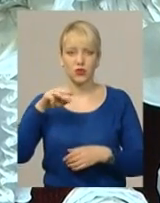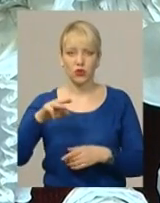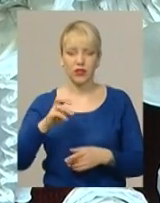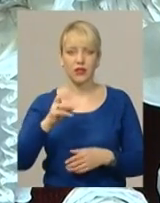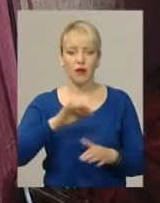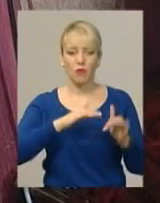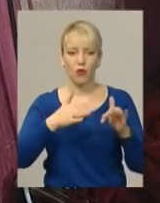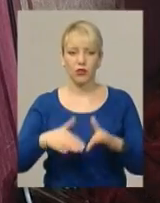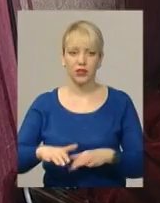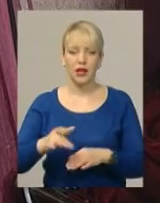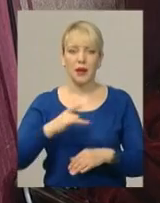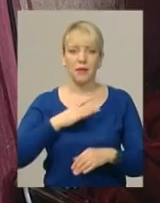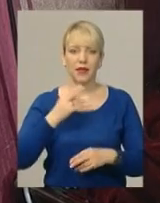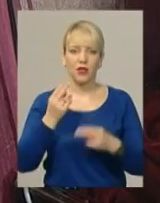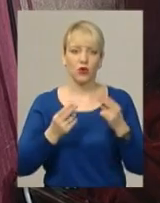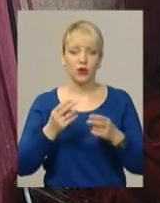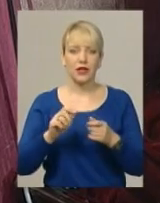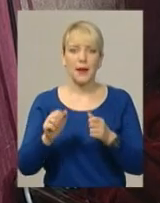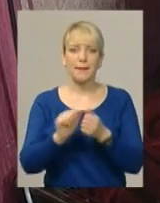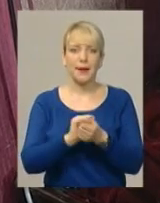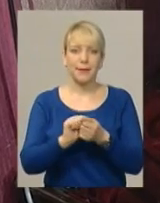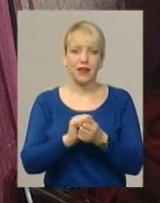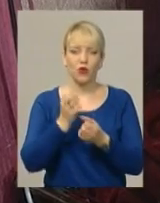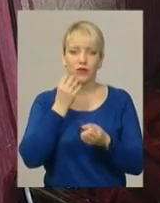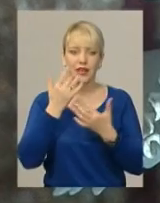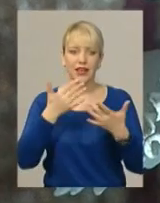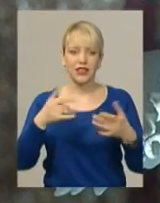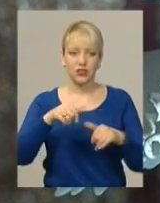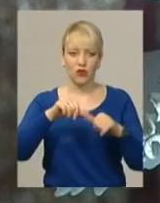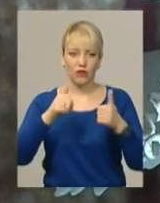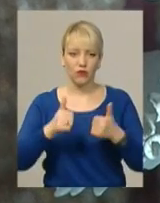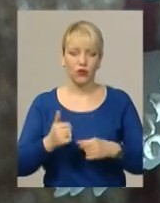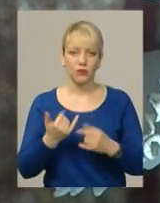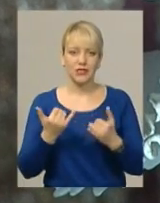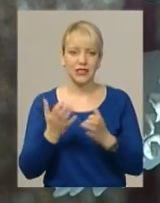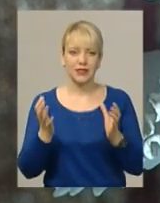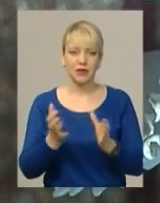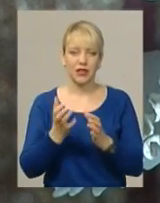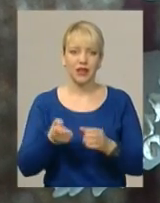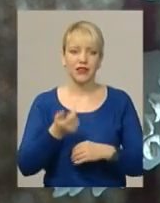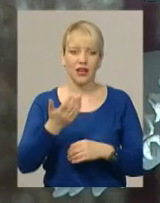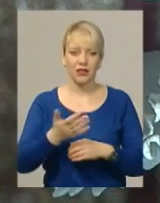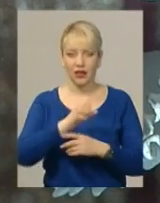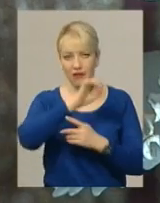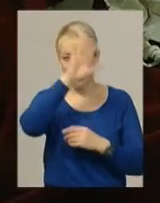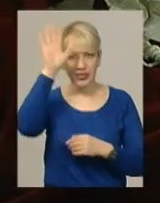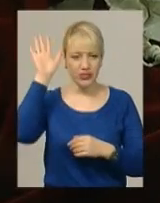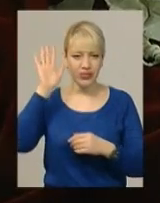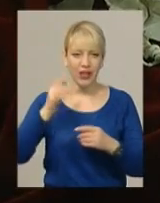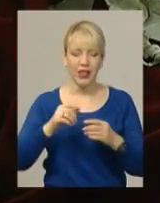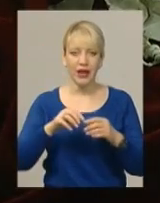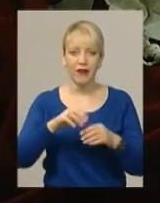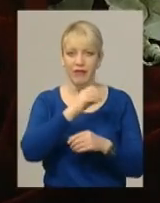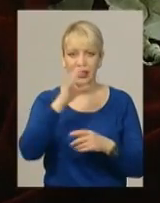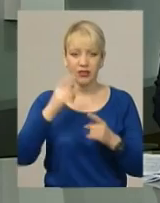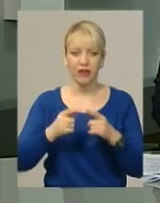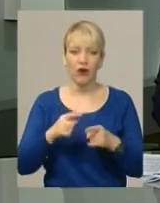Вінок білого кольору сплетений з паперових квітів різної форми. Зараз у фондах музею зберігається декілька весільних вінків, розповіла завідувач науково